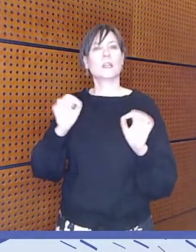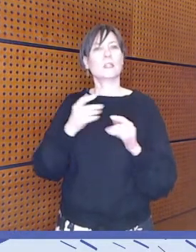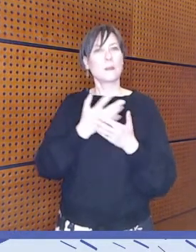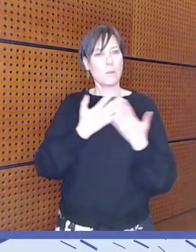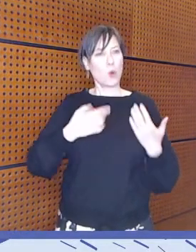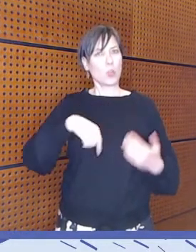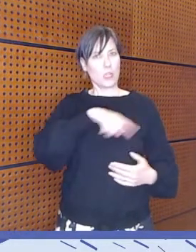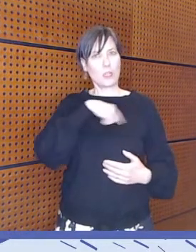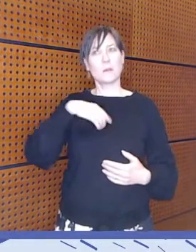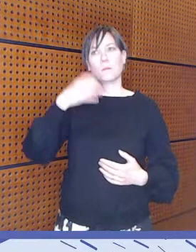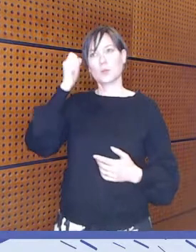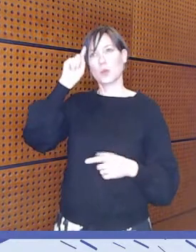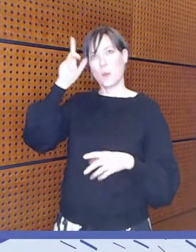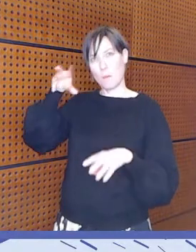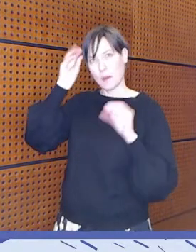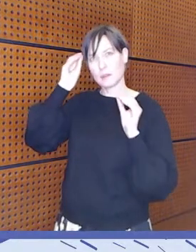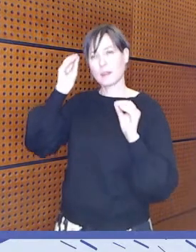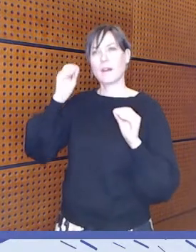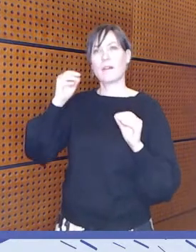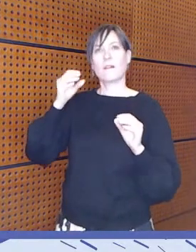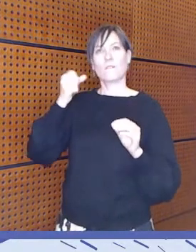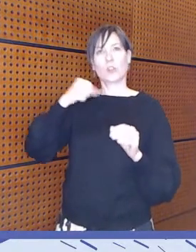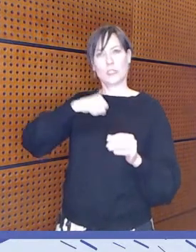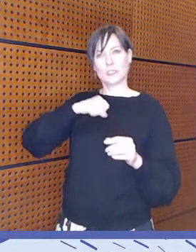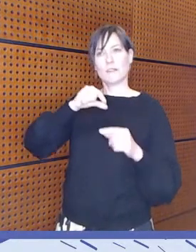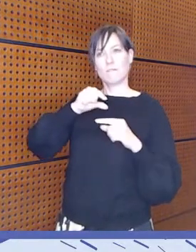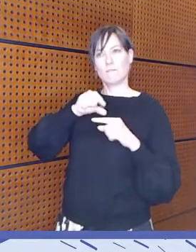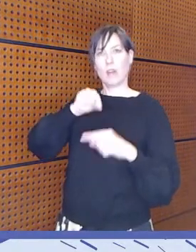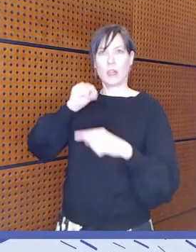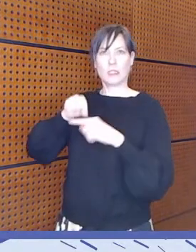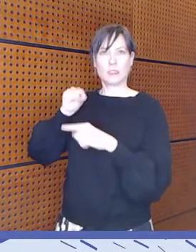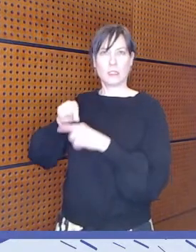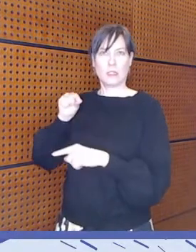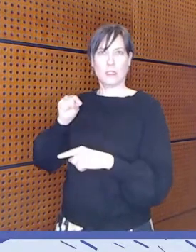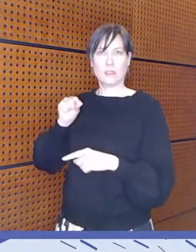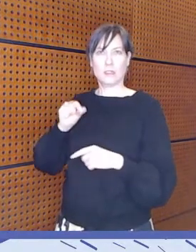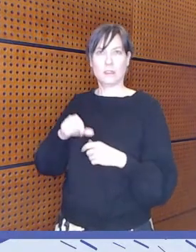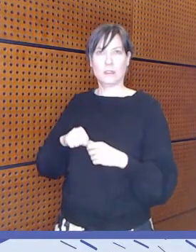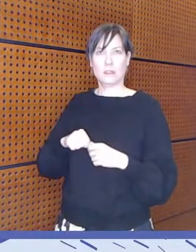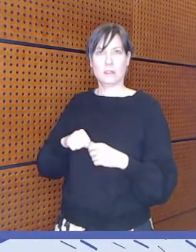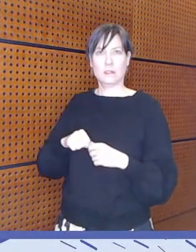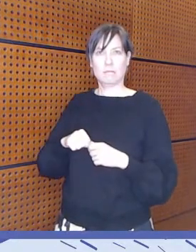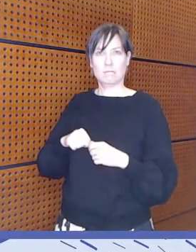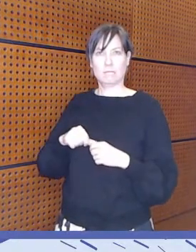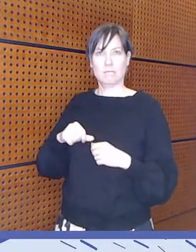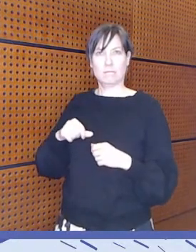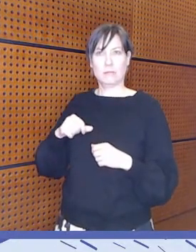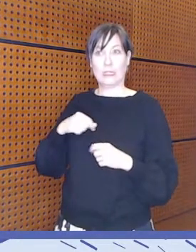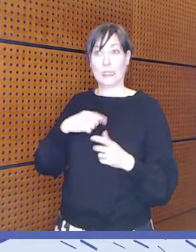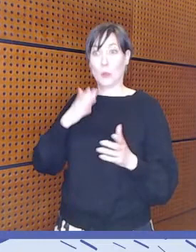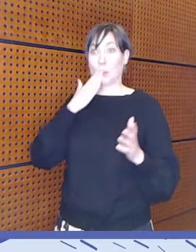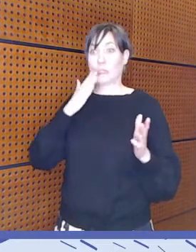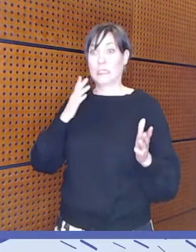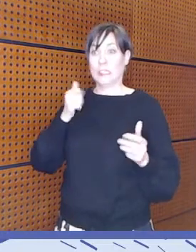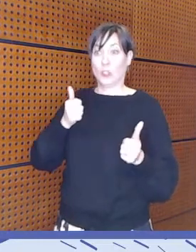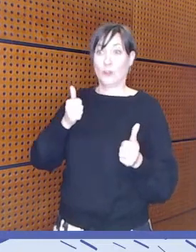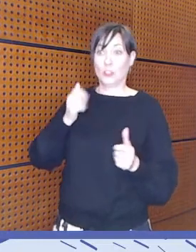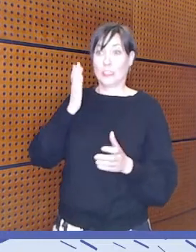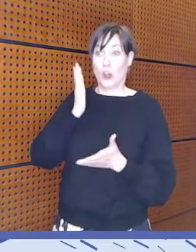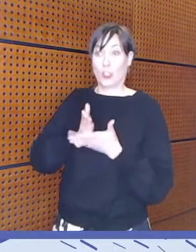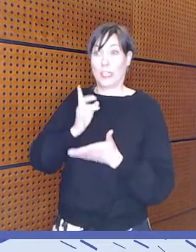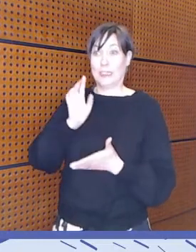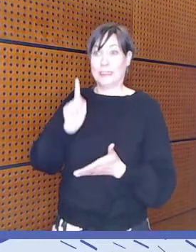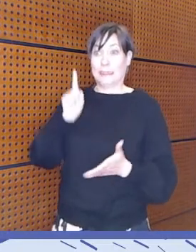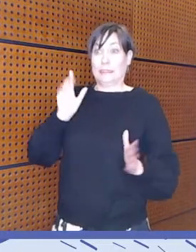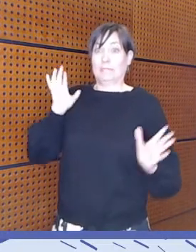tekemään valintoja tietoisesti. Eikä niin, että toivottavasti tämä meni oikein. Joo, todellakin.